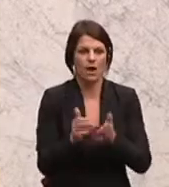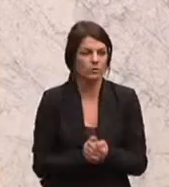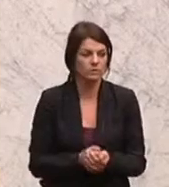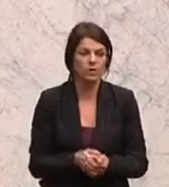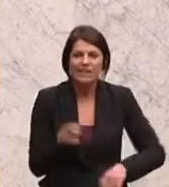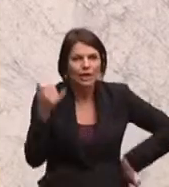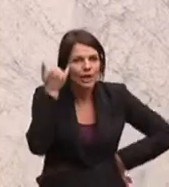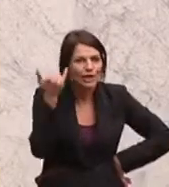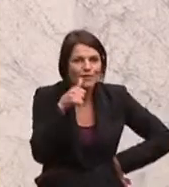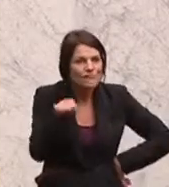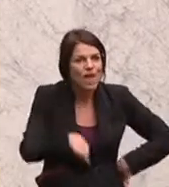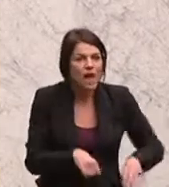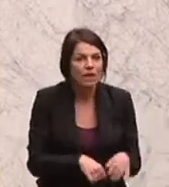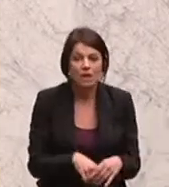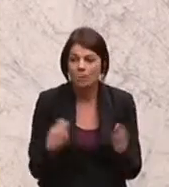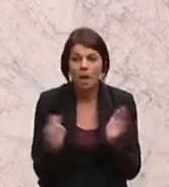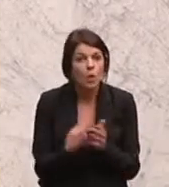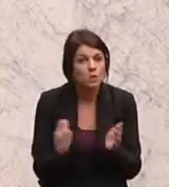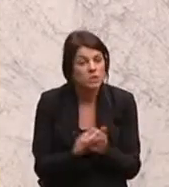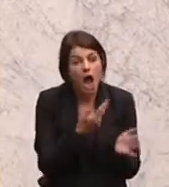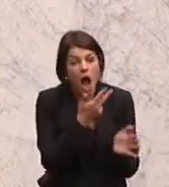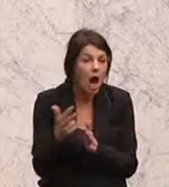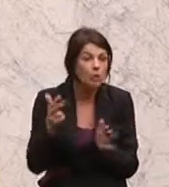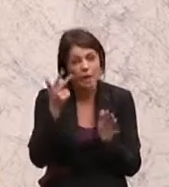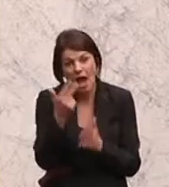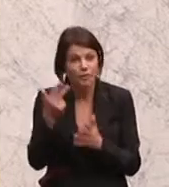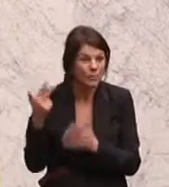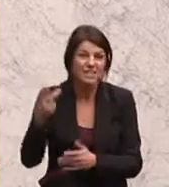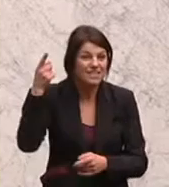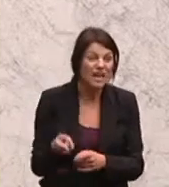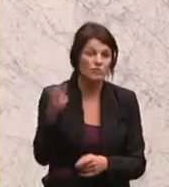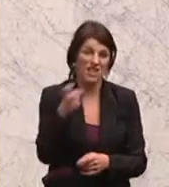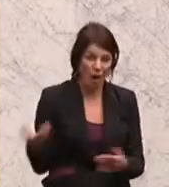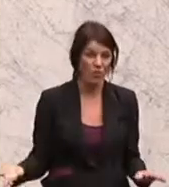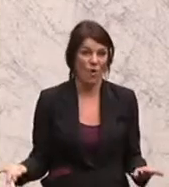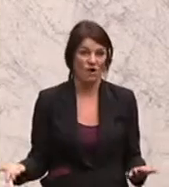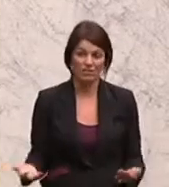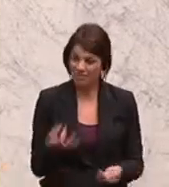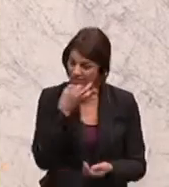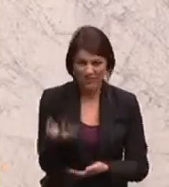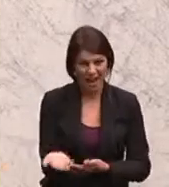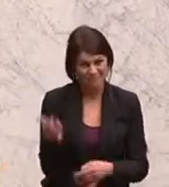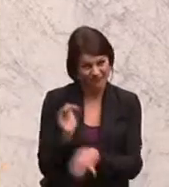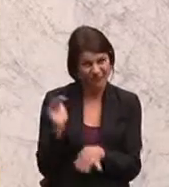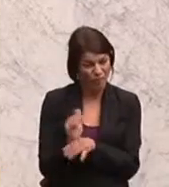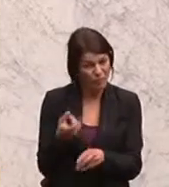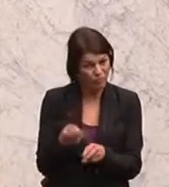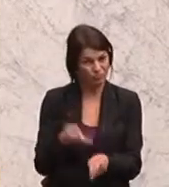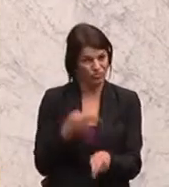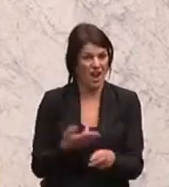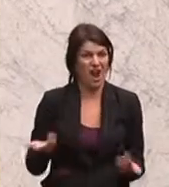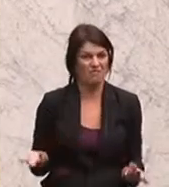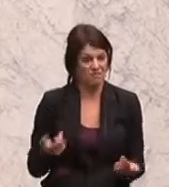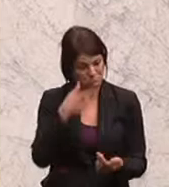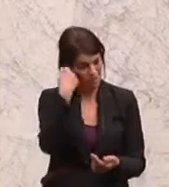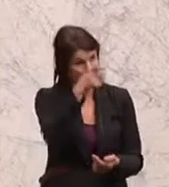von der Grundidee nicht schlecht, aber kostet 888.000 Euro. Ist das die Aufgabe eines Staates,